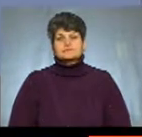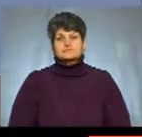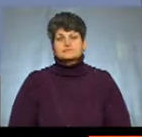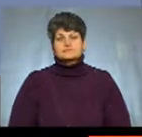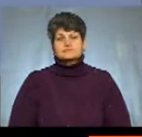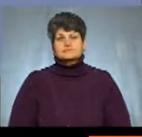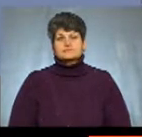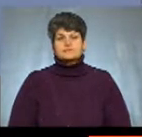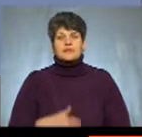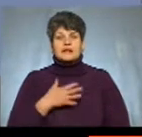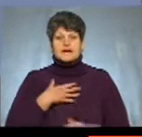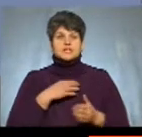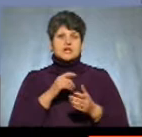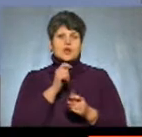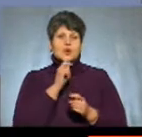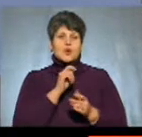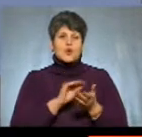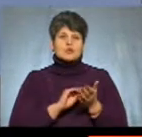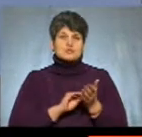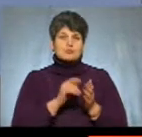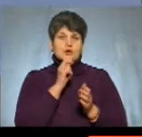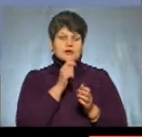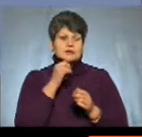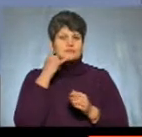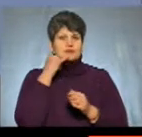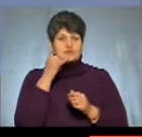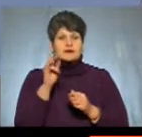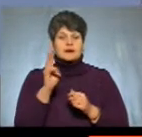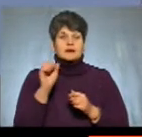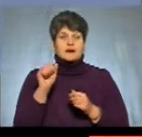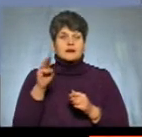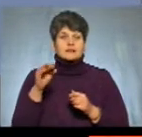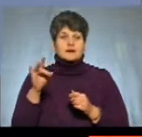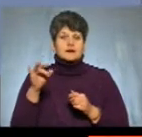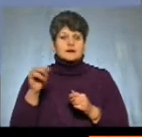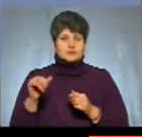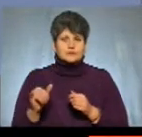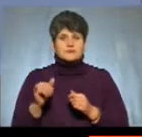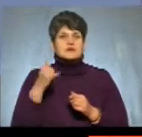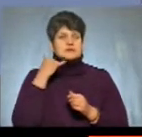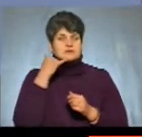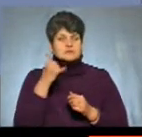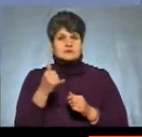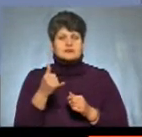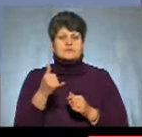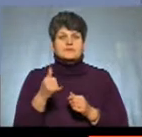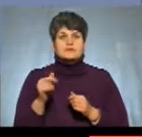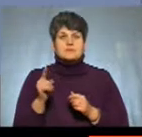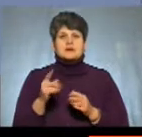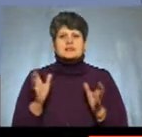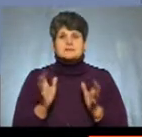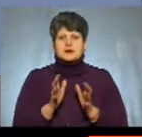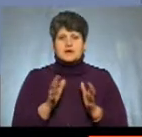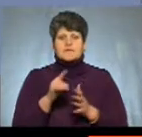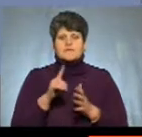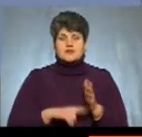Наші кореспонденти зателефонували настоятелеві кафедрального собору, і він повідомив телефоном, цитую, «Ми зберігаємо